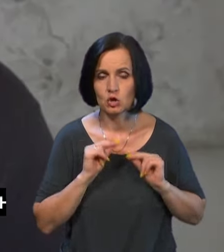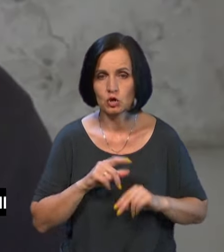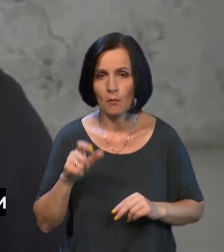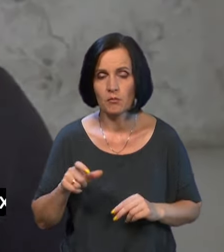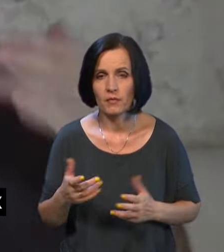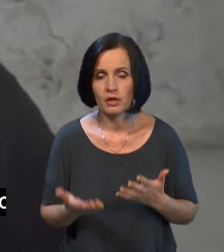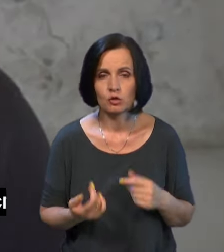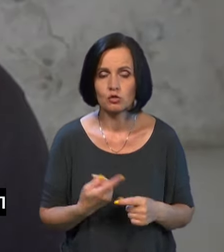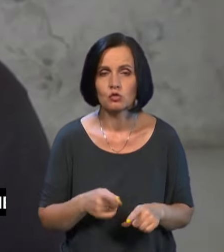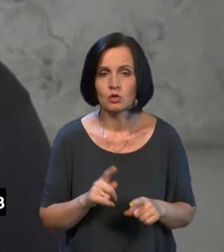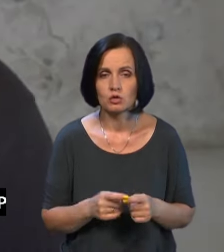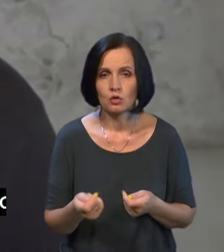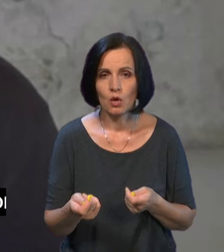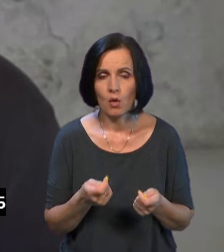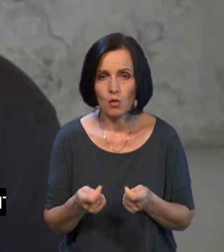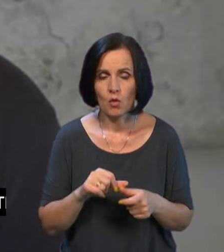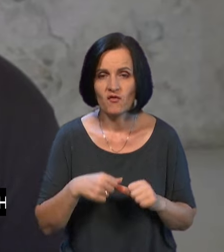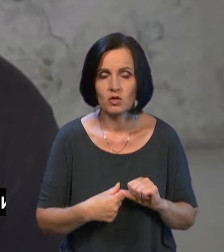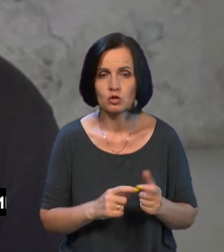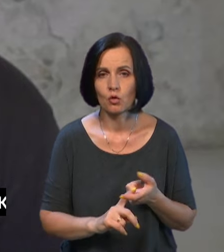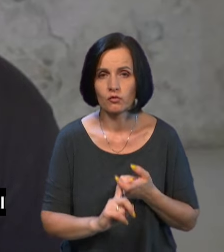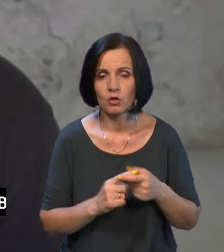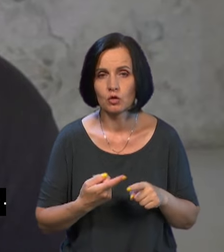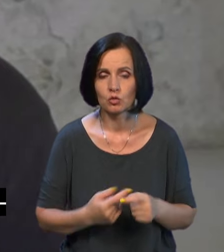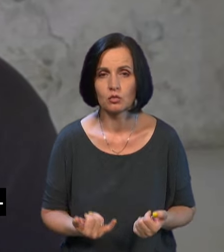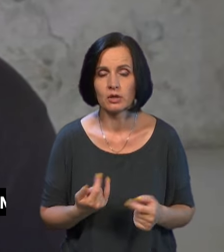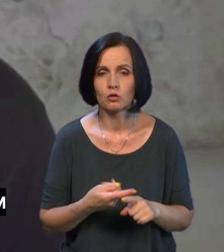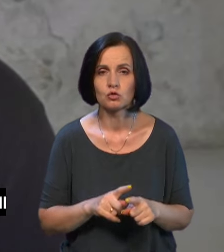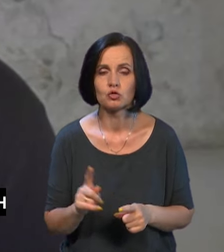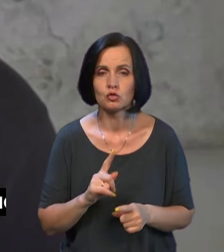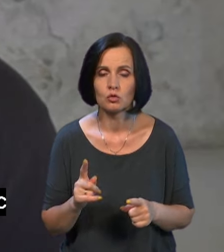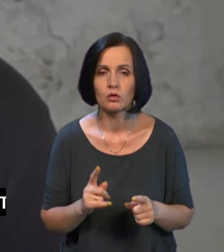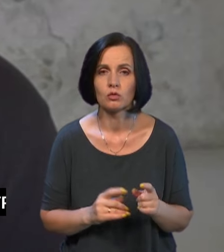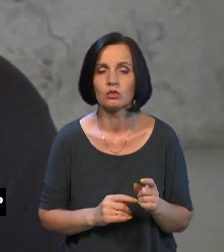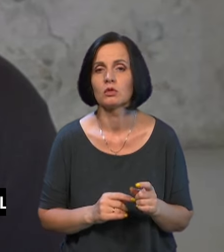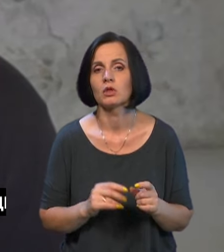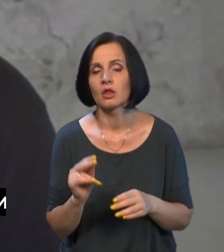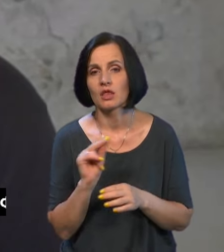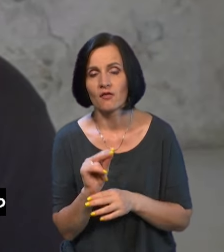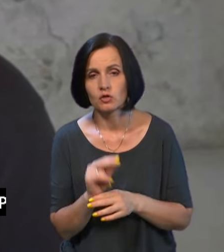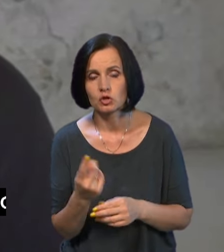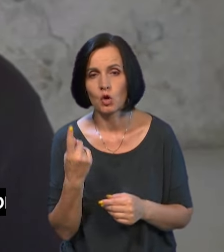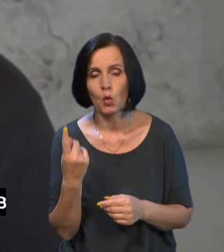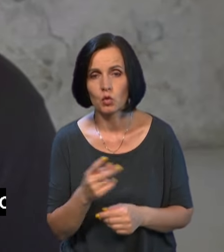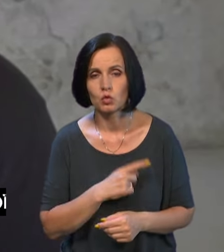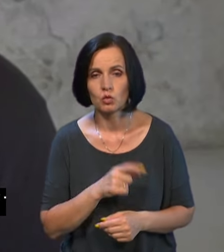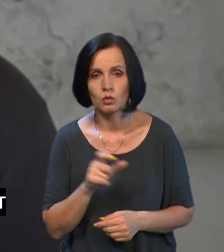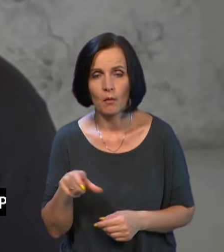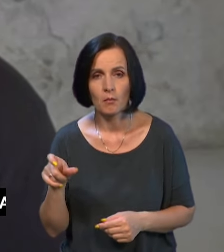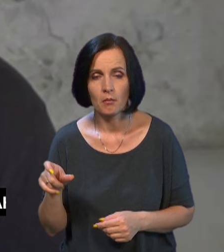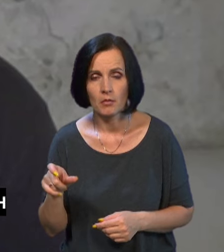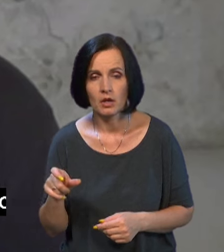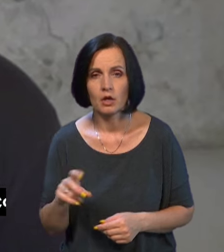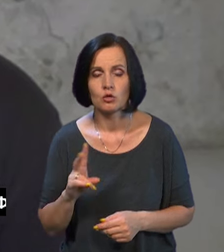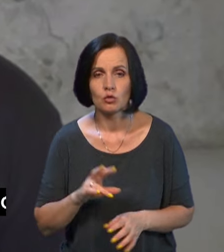що, якщо це апаратор фіксованого зв'язку, то для того, щоб виростити одного юніта, одного монтажника, який може прокладати оптичні